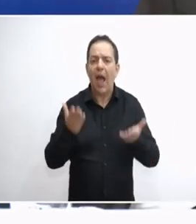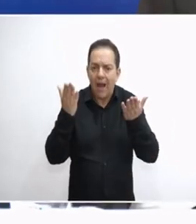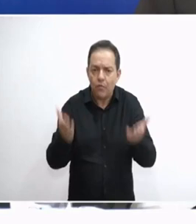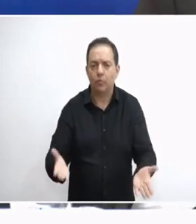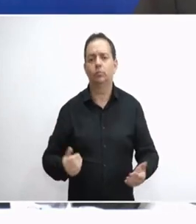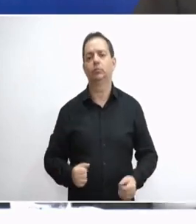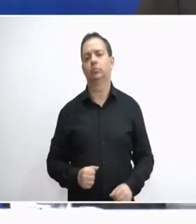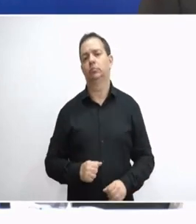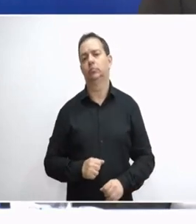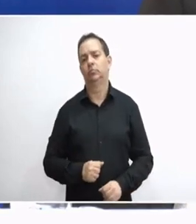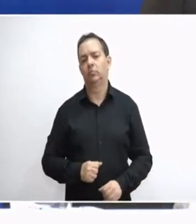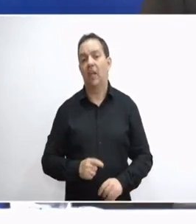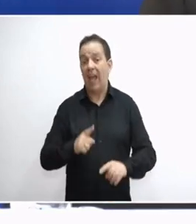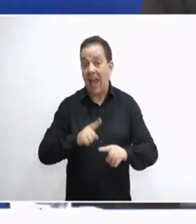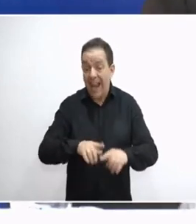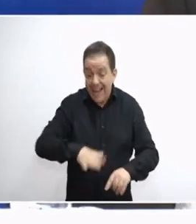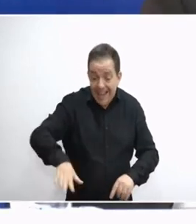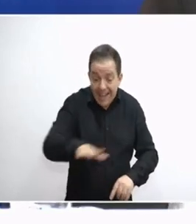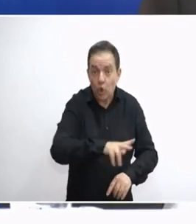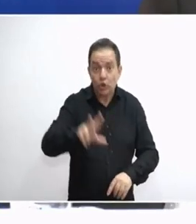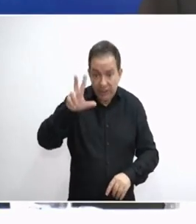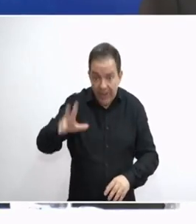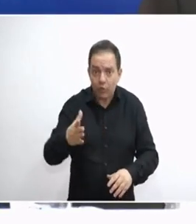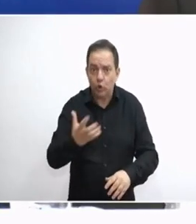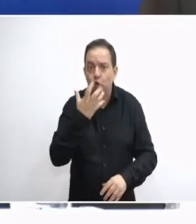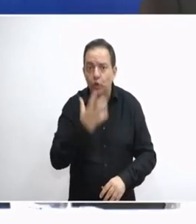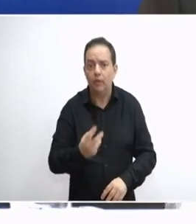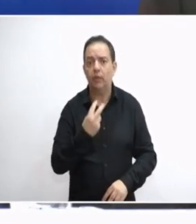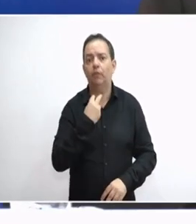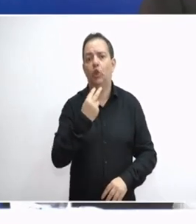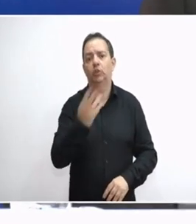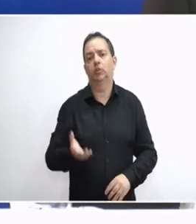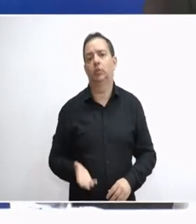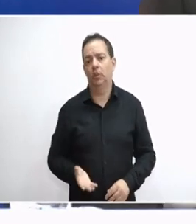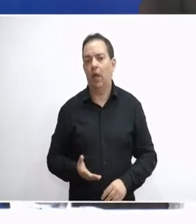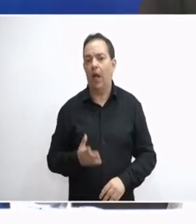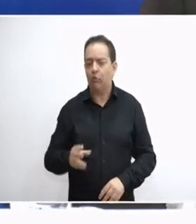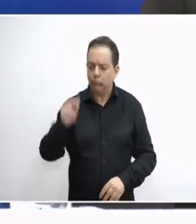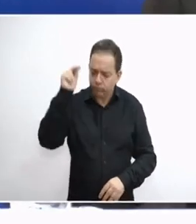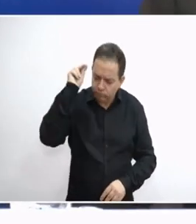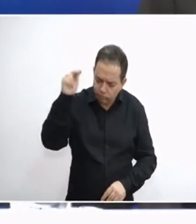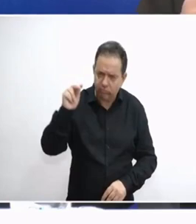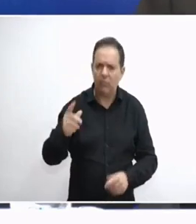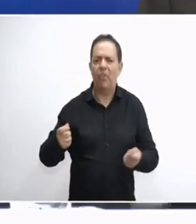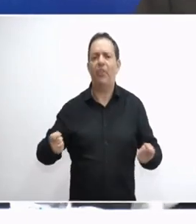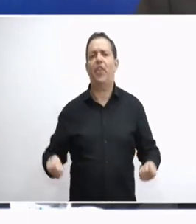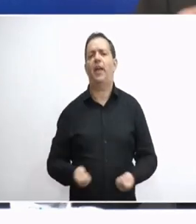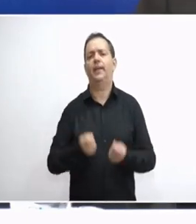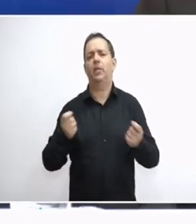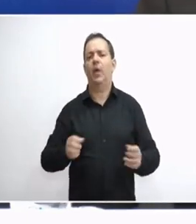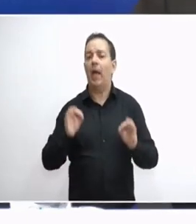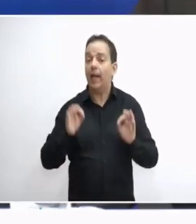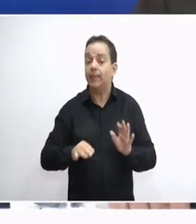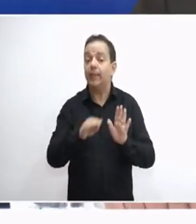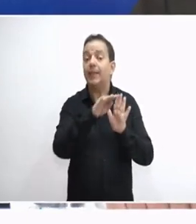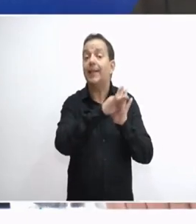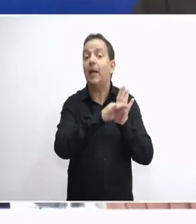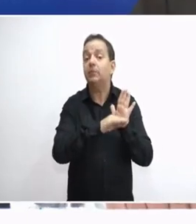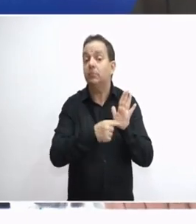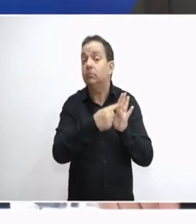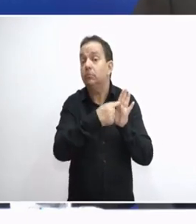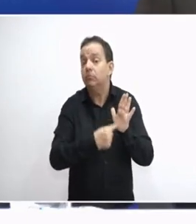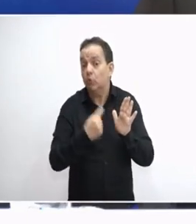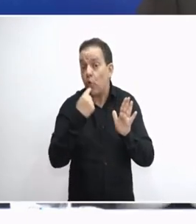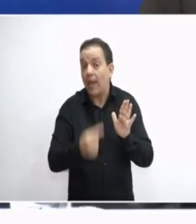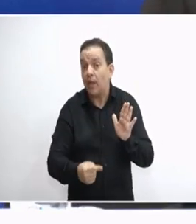είναι. Οι Ελλήνες Συνέλευσες εγκυάται μια τέτοια διαδικασία. Και βεβαίως έτσι πρέπει να γίνει. Και έτσι λέει και ο καταστατικός χάρτης.